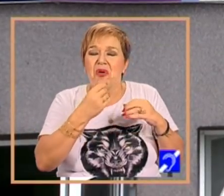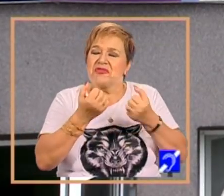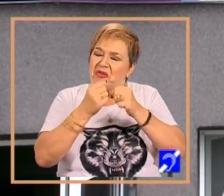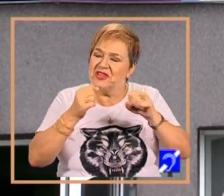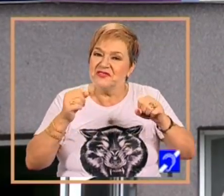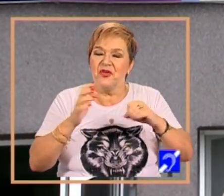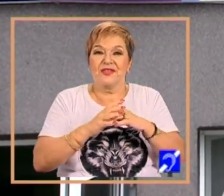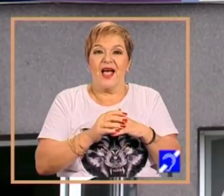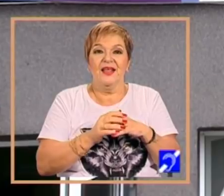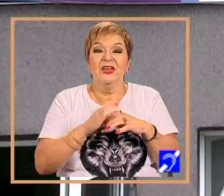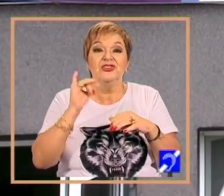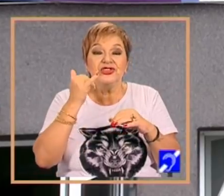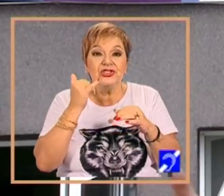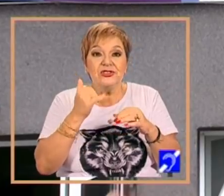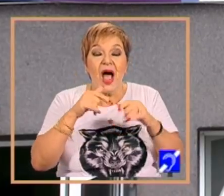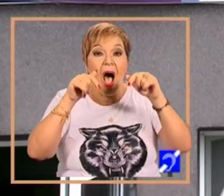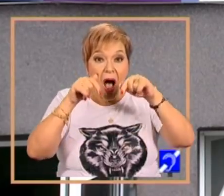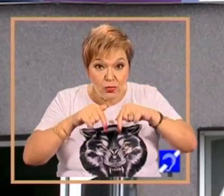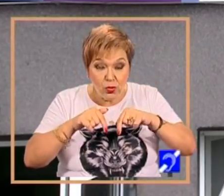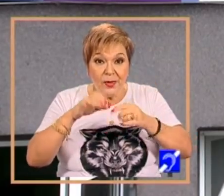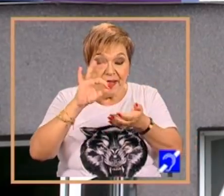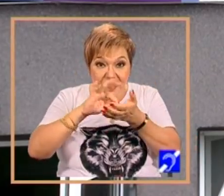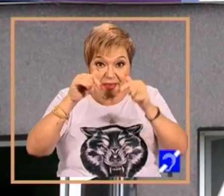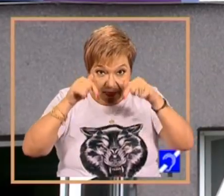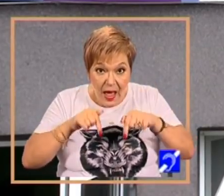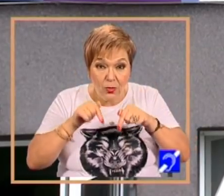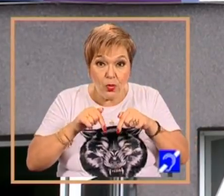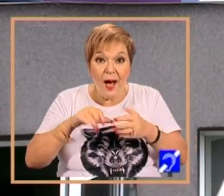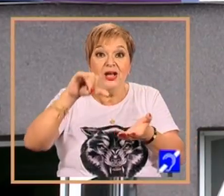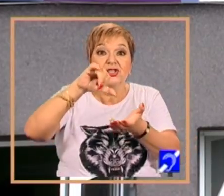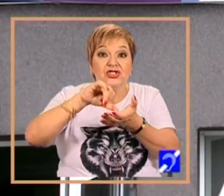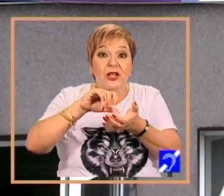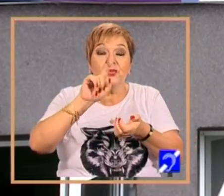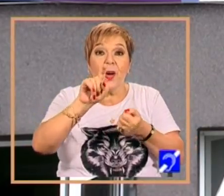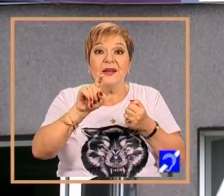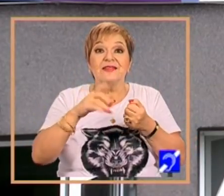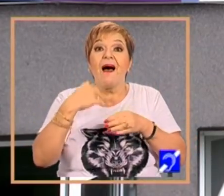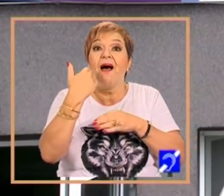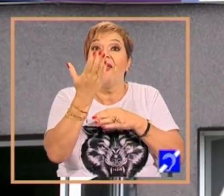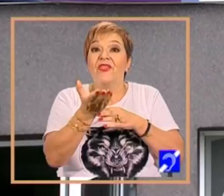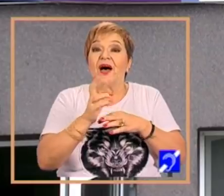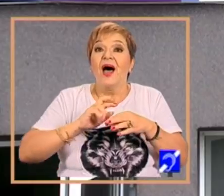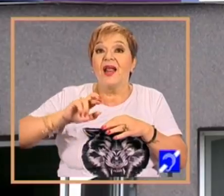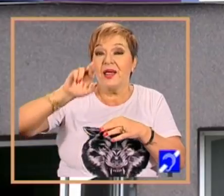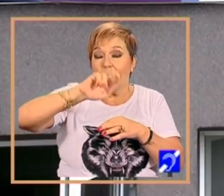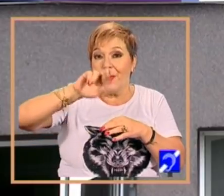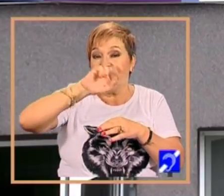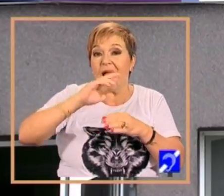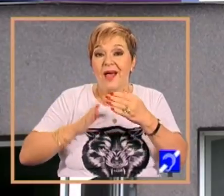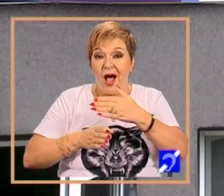încât la această dată Centrul Maria Beatriz asigură recuperare